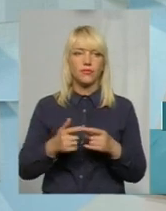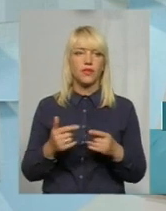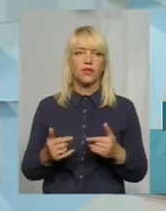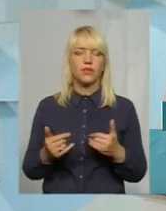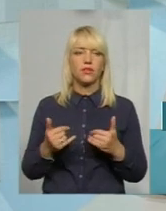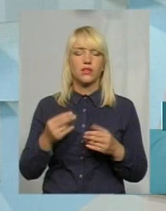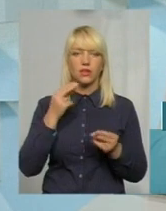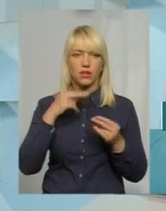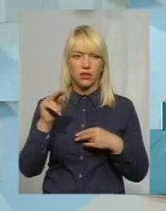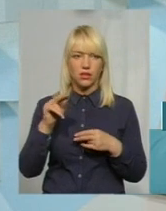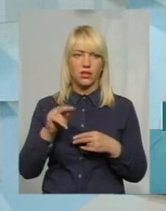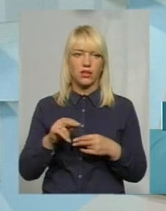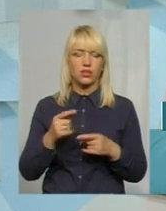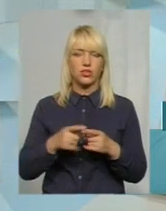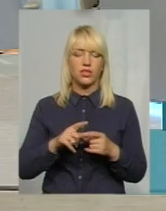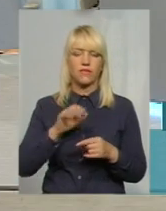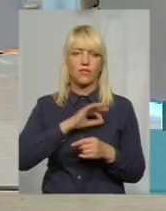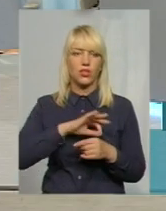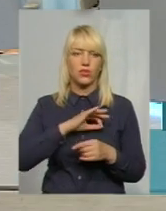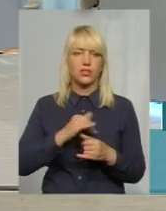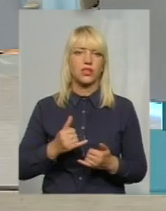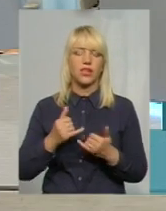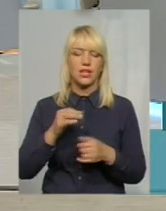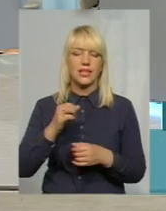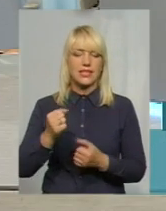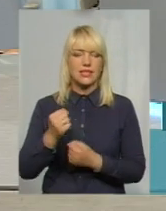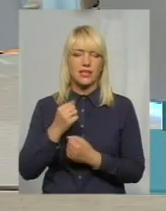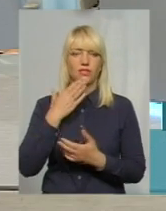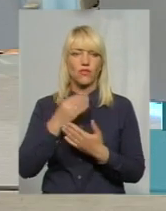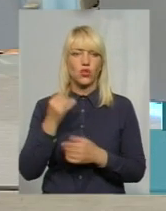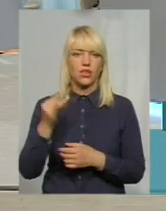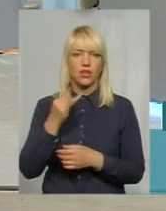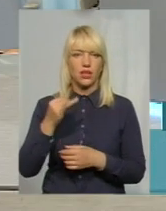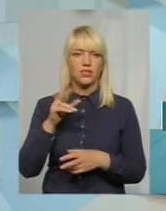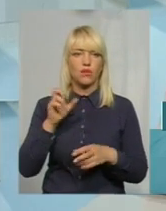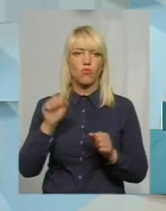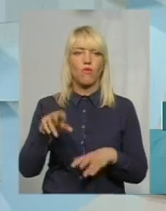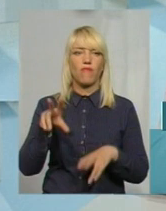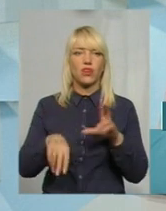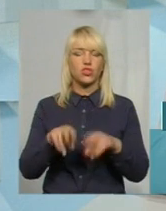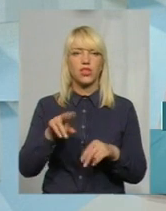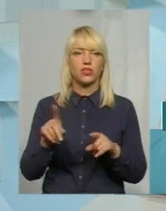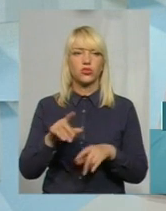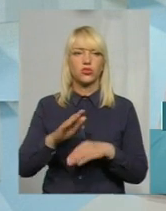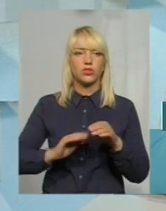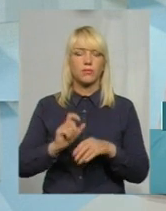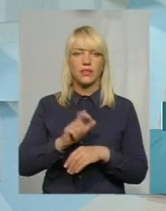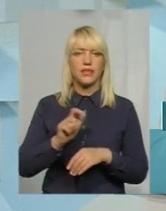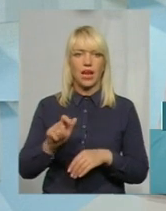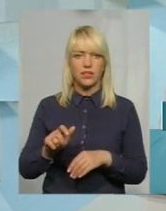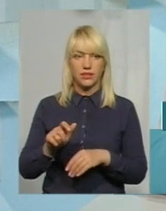Краще це використати потім для захисту своїх інтересів. І можна вважати, що спеціалістів